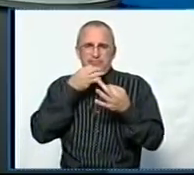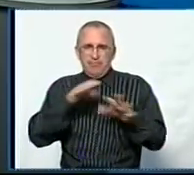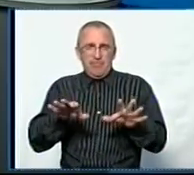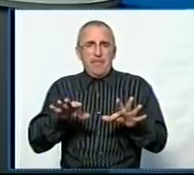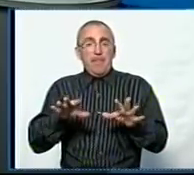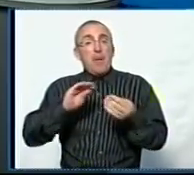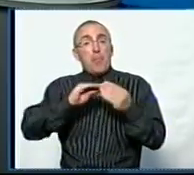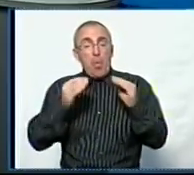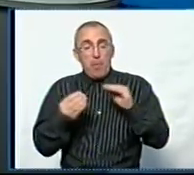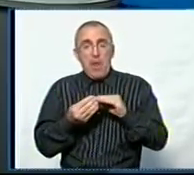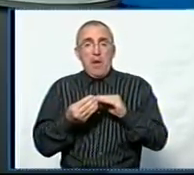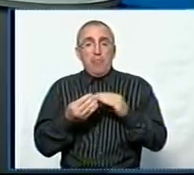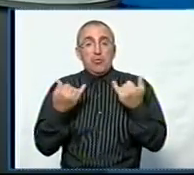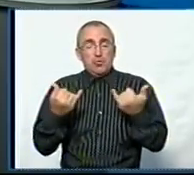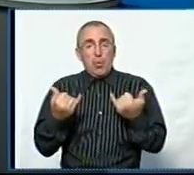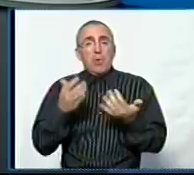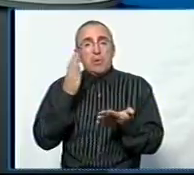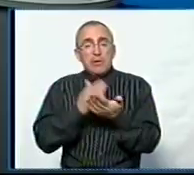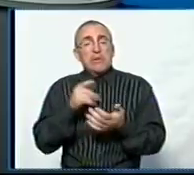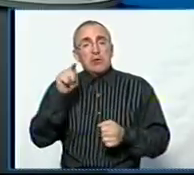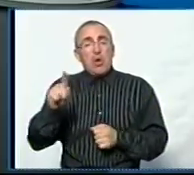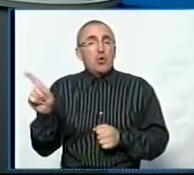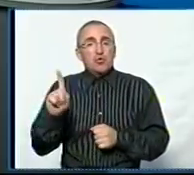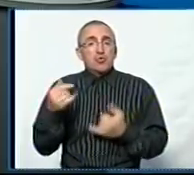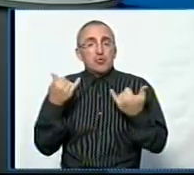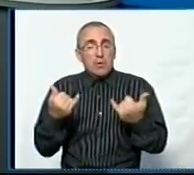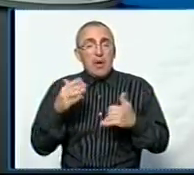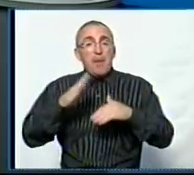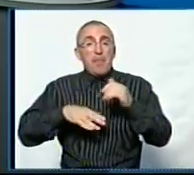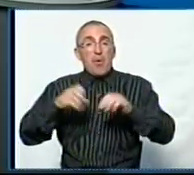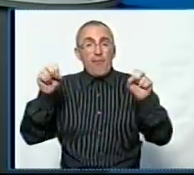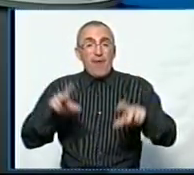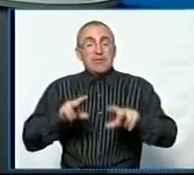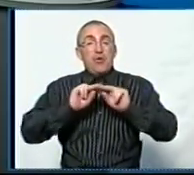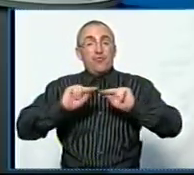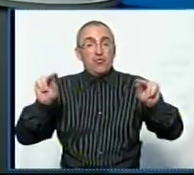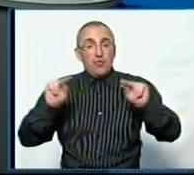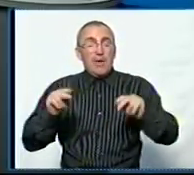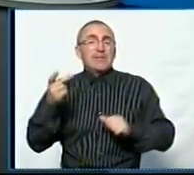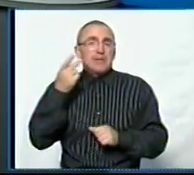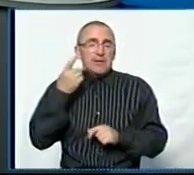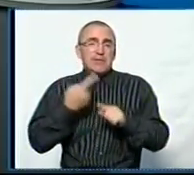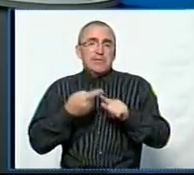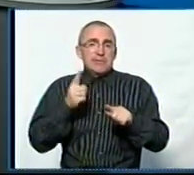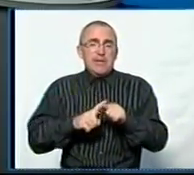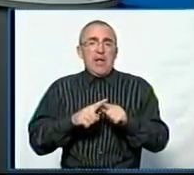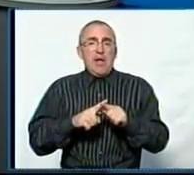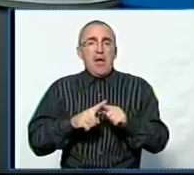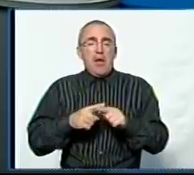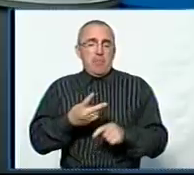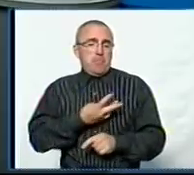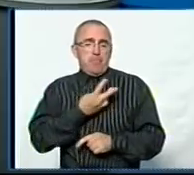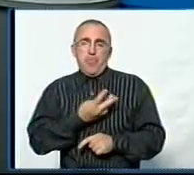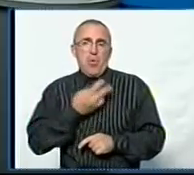звичайно, проблемою на сьогодні є те, що на сьогодні професія вчителя, як і завжди, це насамперед покликання.